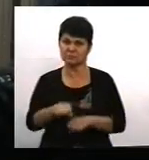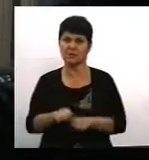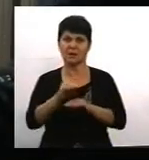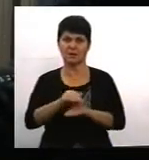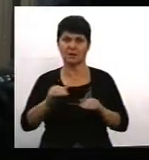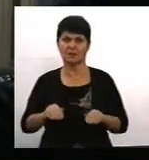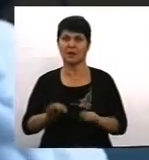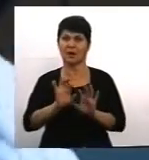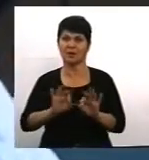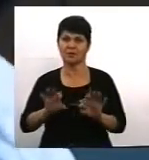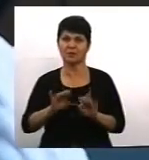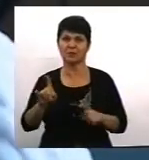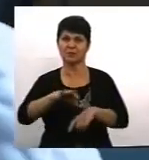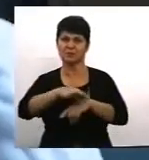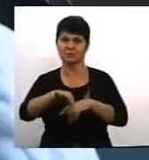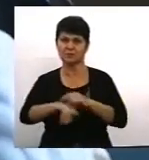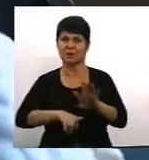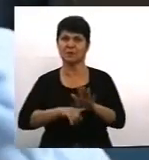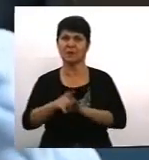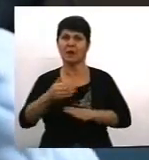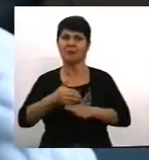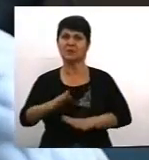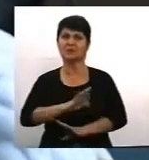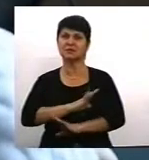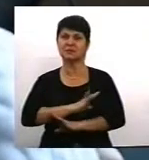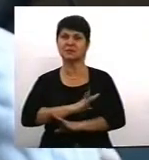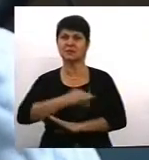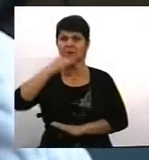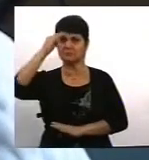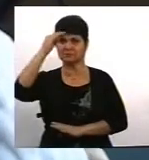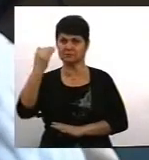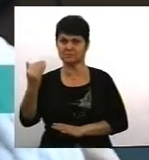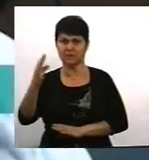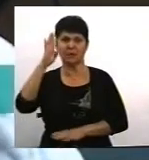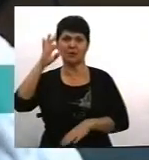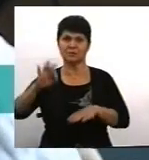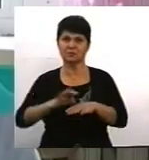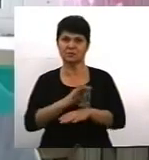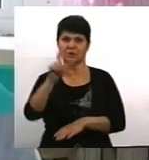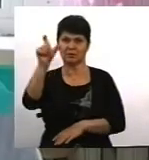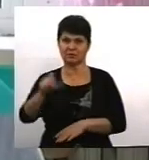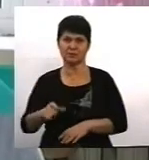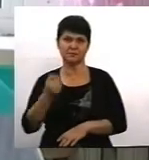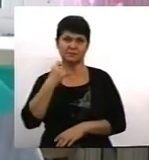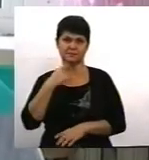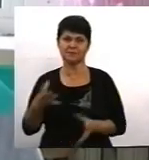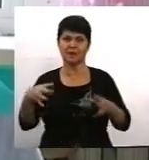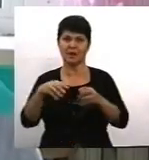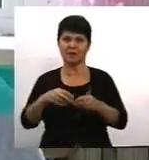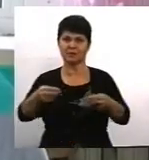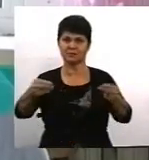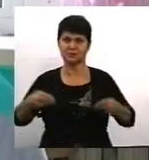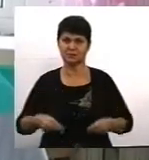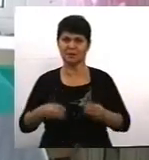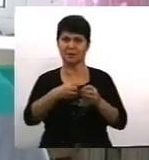Розповідає, що знущання розпочалися після смерті тестя. Саме тоді чоловік почав пиячити. Разом у шлубі ми прожили